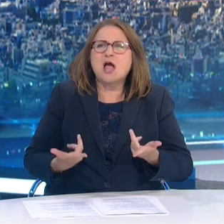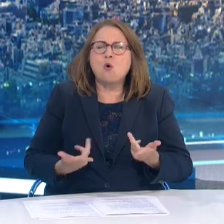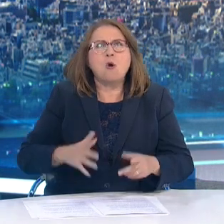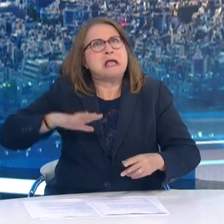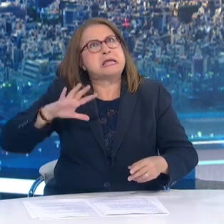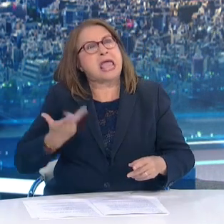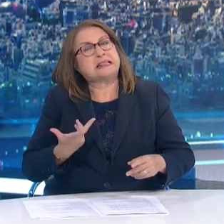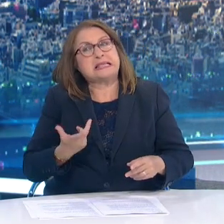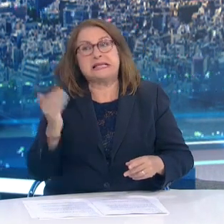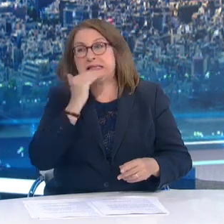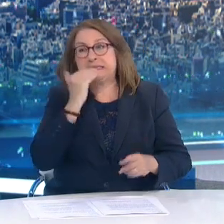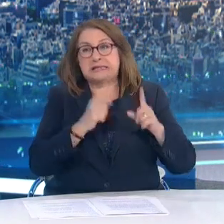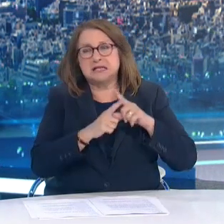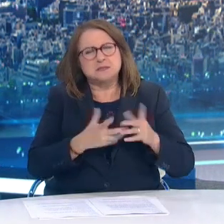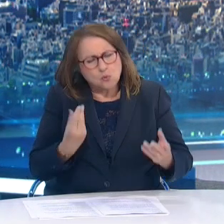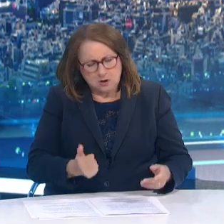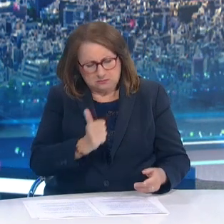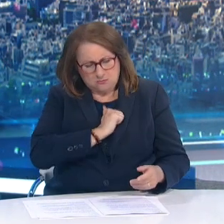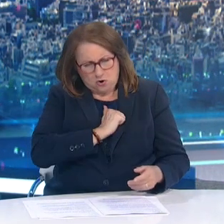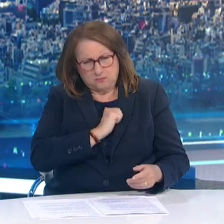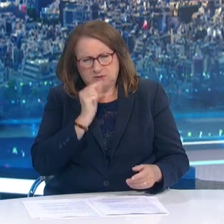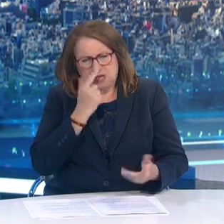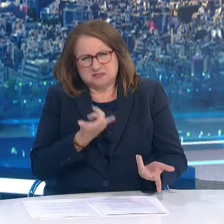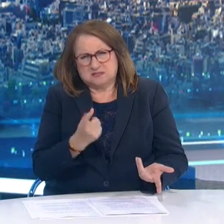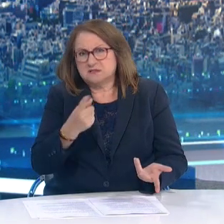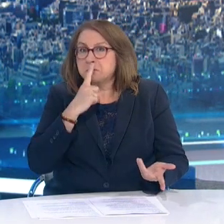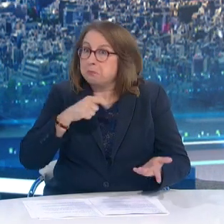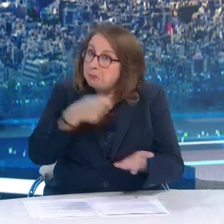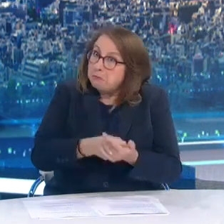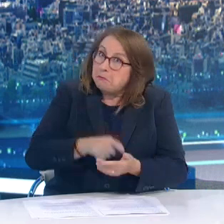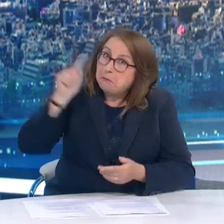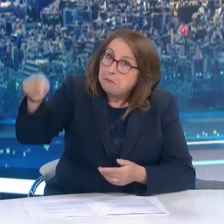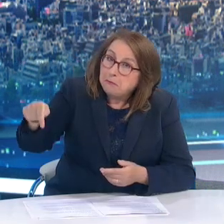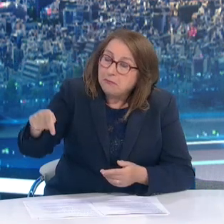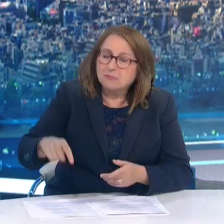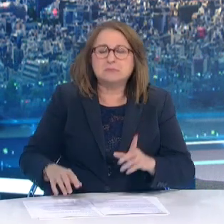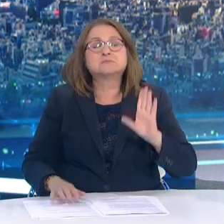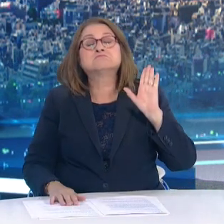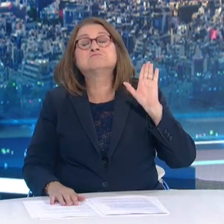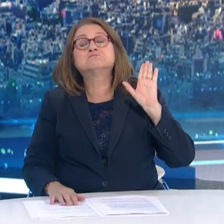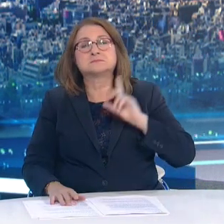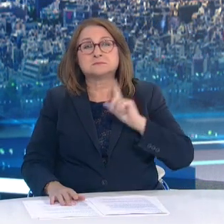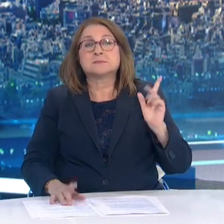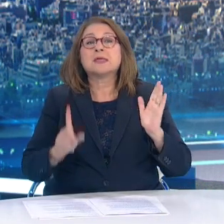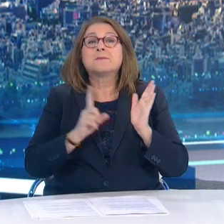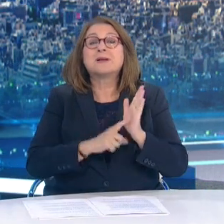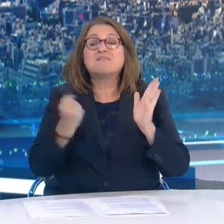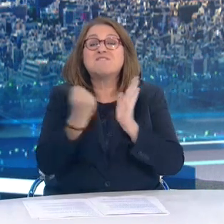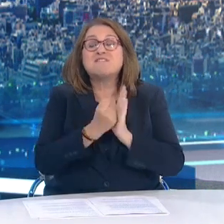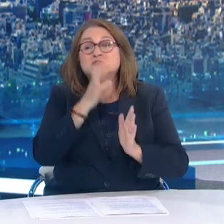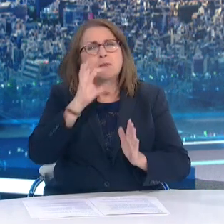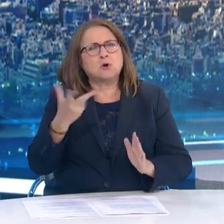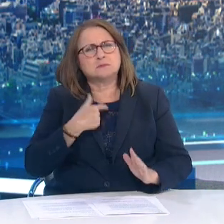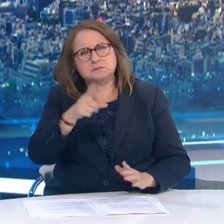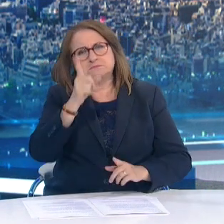κανένα ζήτημα εγκυρότητας Αλλά βεβαίωσης για το αληθές της δήλωσης Από ανεξάρτητο τρίτο Καθώς πρόκειται για